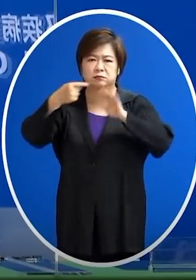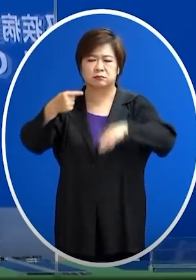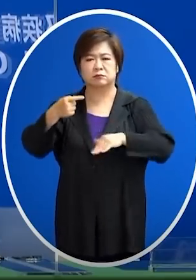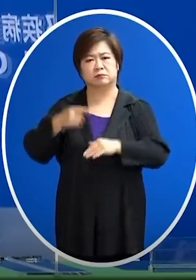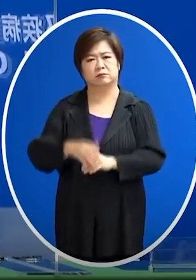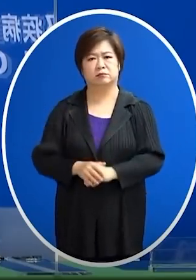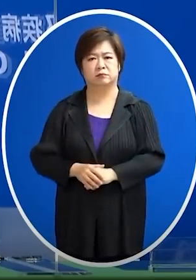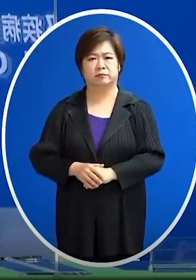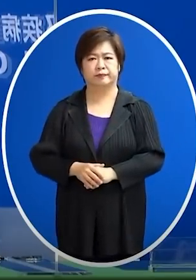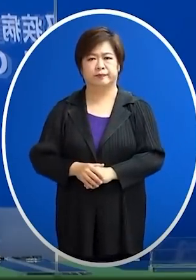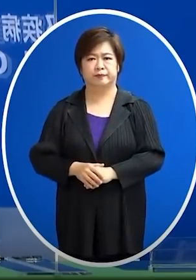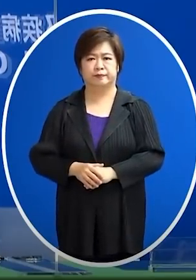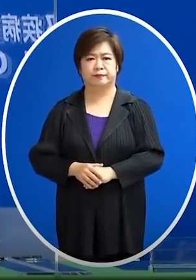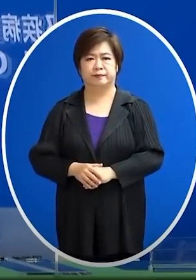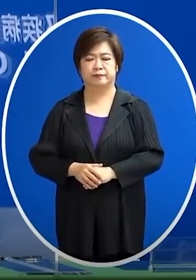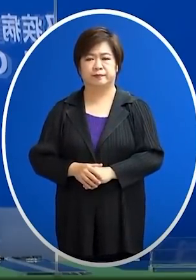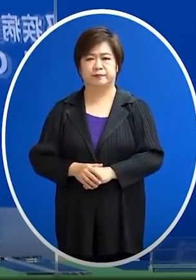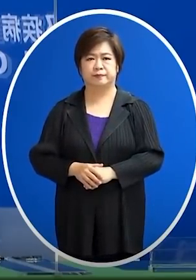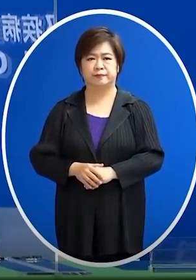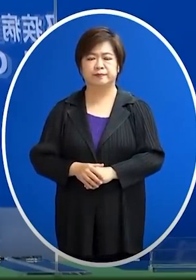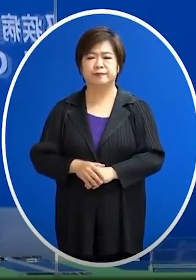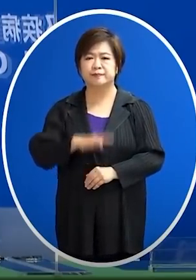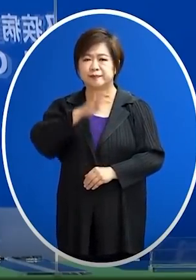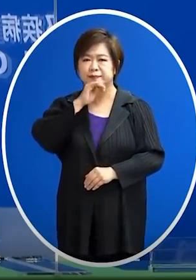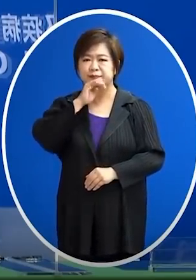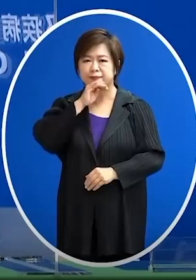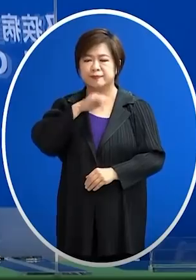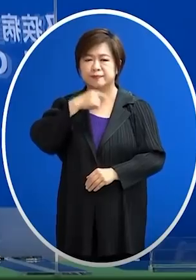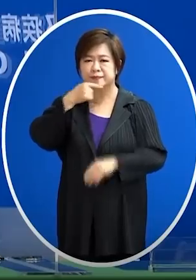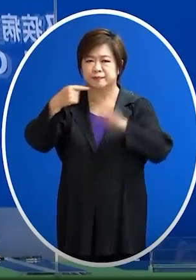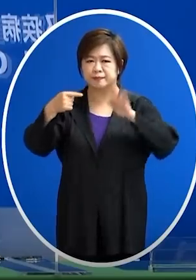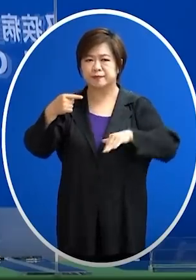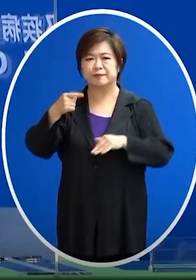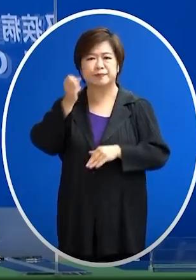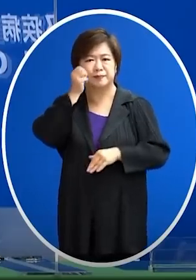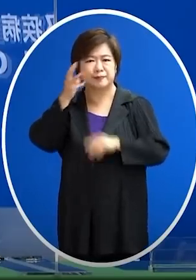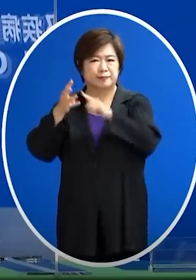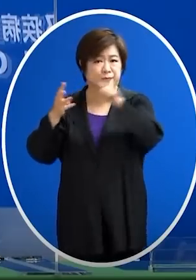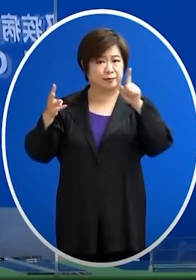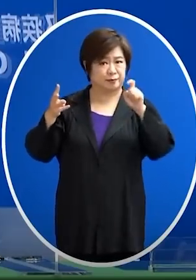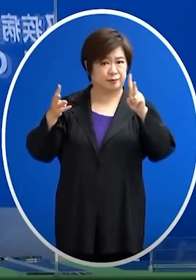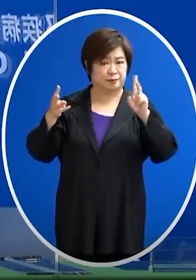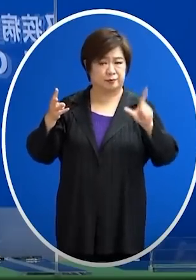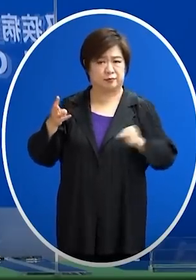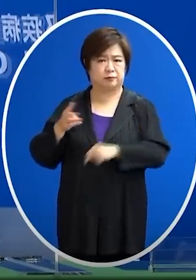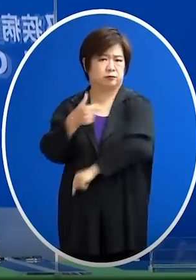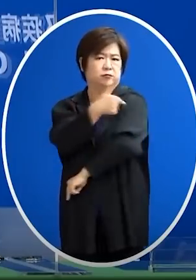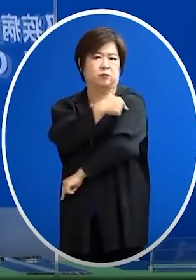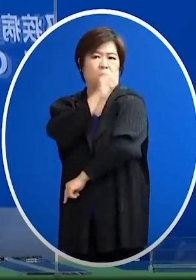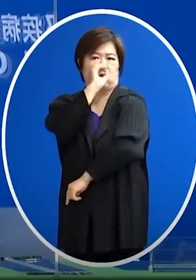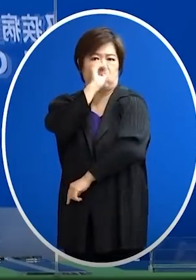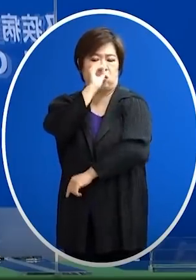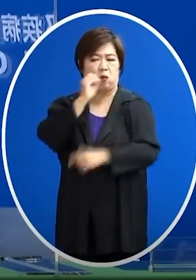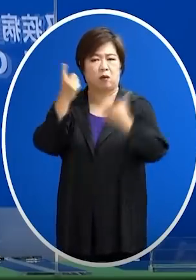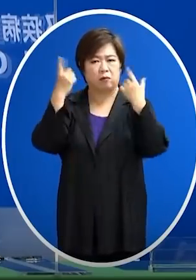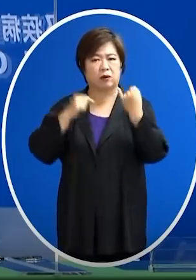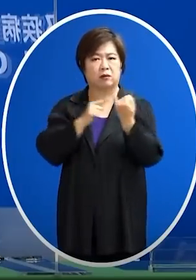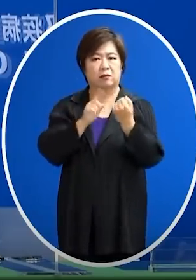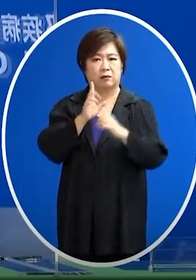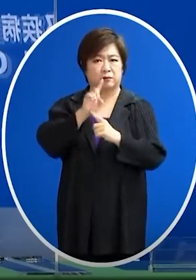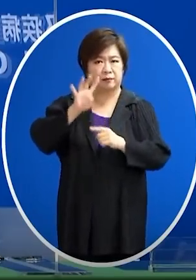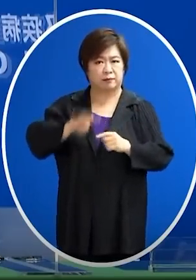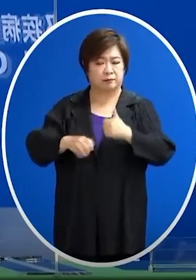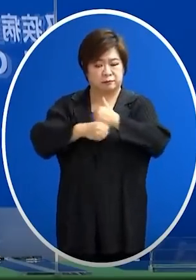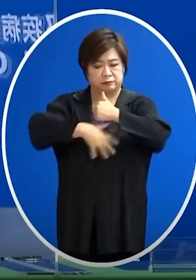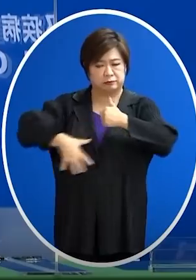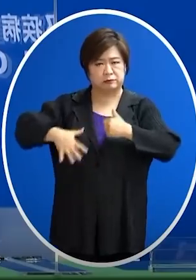這個我們所謂的3個月到12個月中間的這個年齡層那她沒有接種新冠疫苗 本身有這個神經系